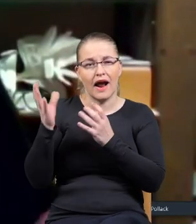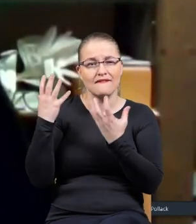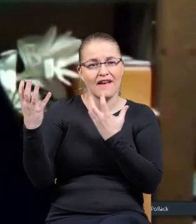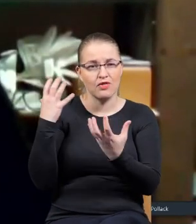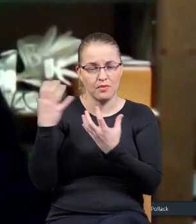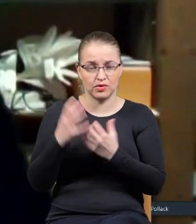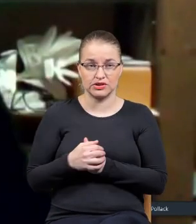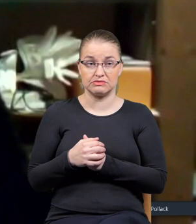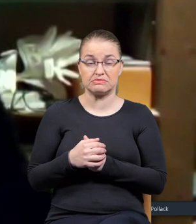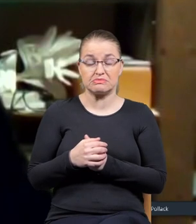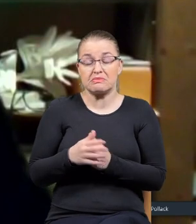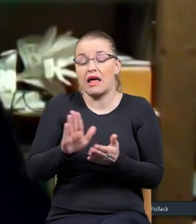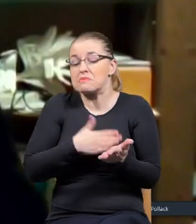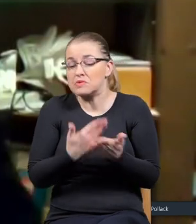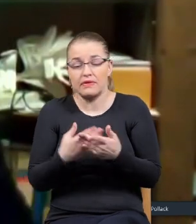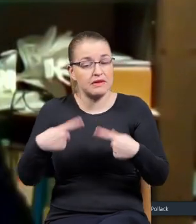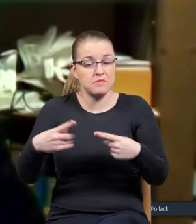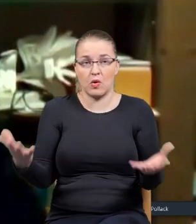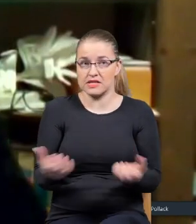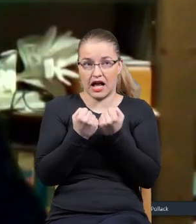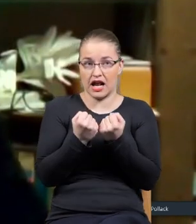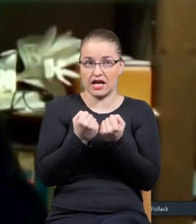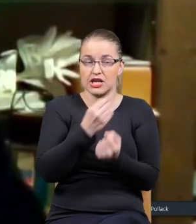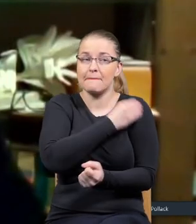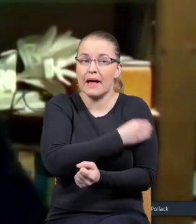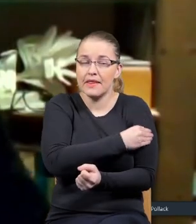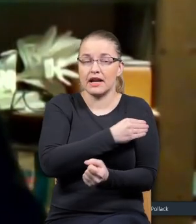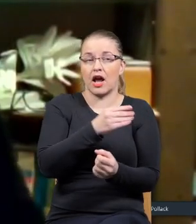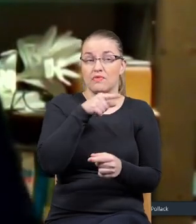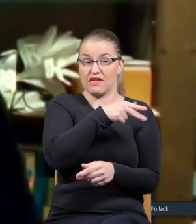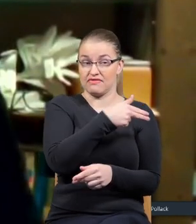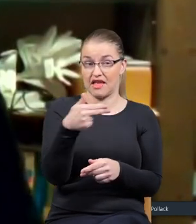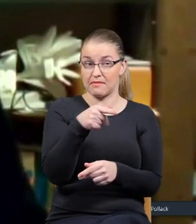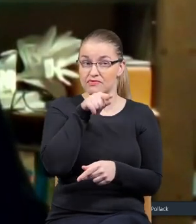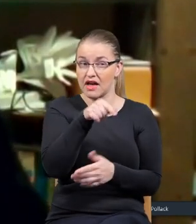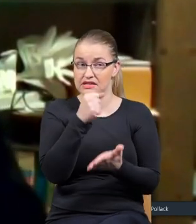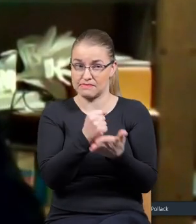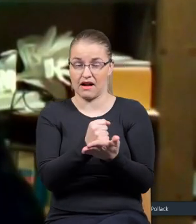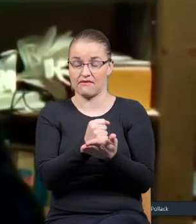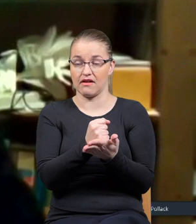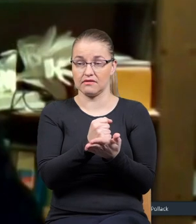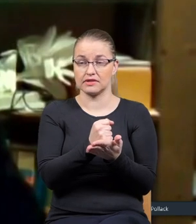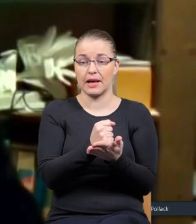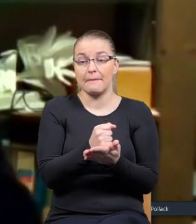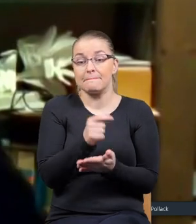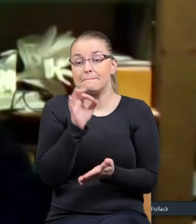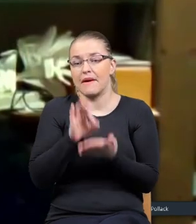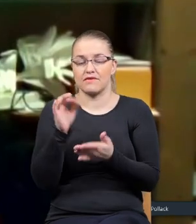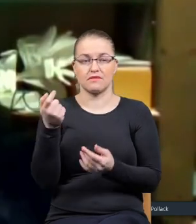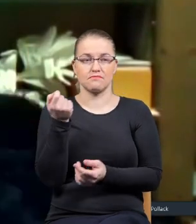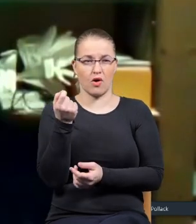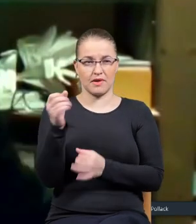nie znalazłem materiały na ten temat, nie znalazłem materiały na pewną kwestię czy pewnego momentu